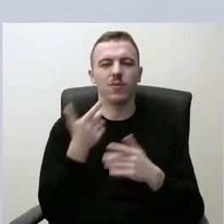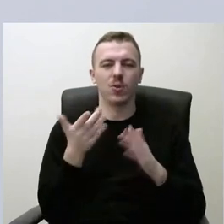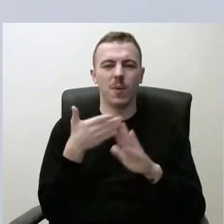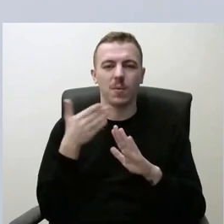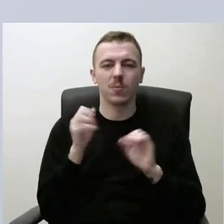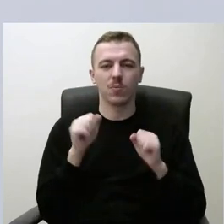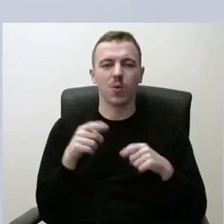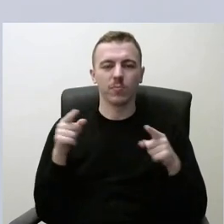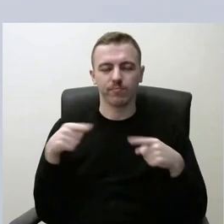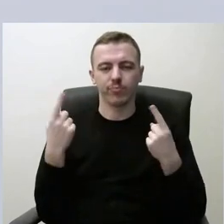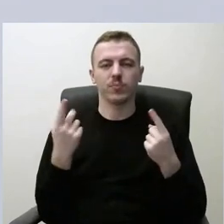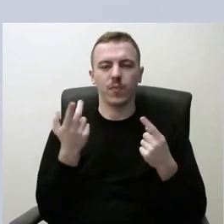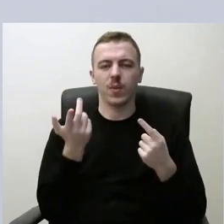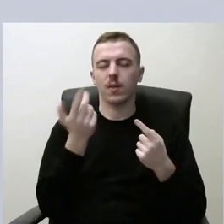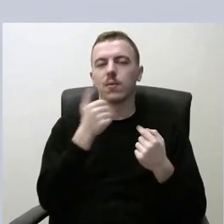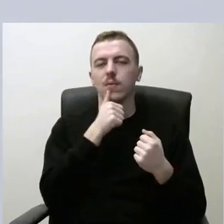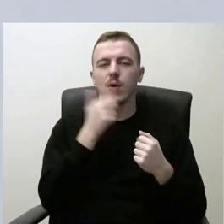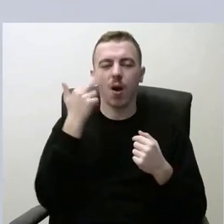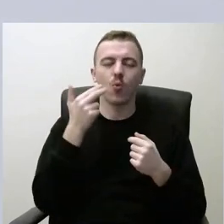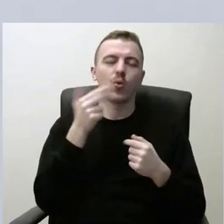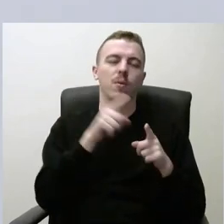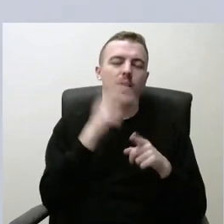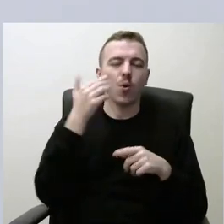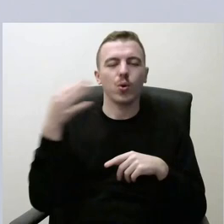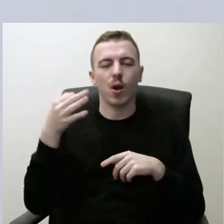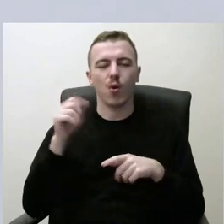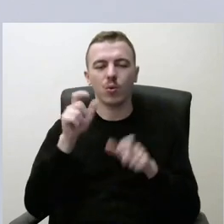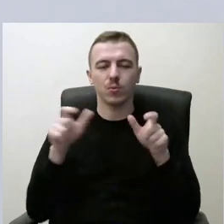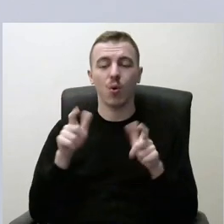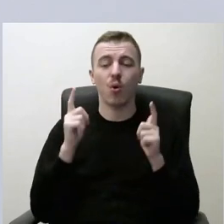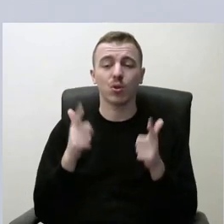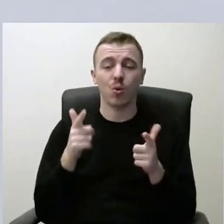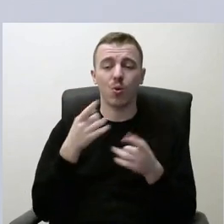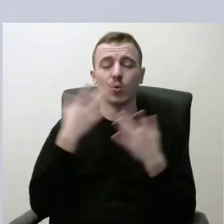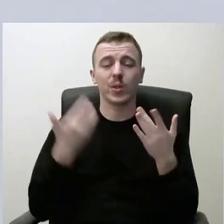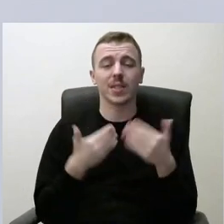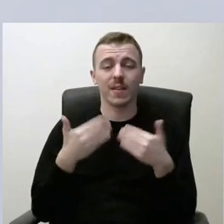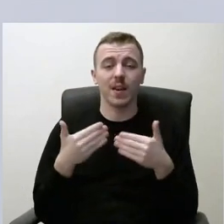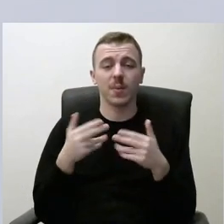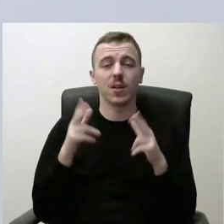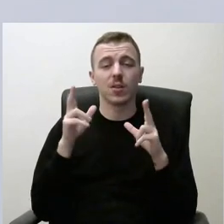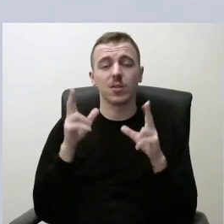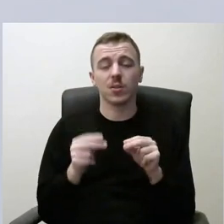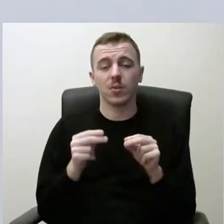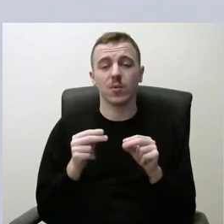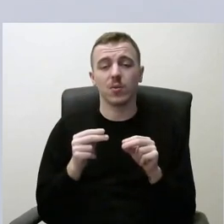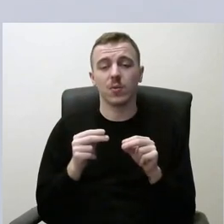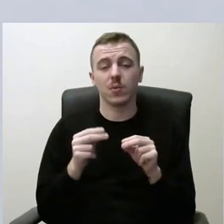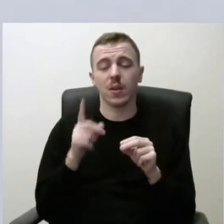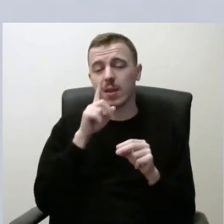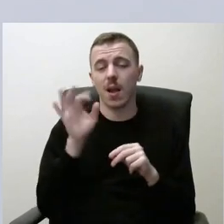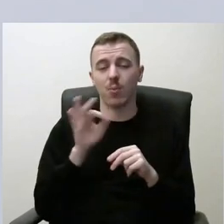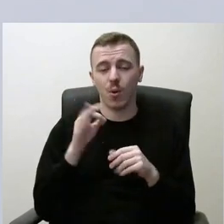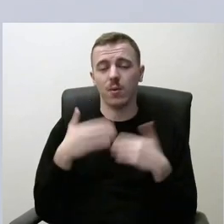iškilėm Kauno ar Kauno rajono žmonėm, o šiaip kultūrinis gyvenimas pakankamai, sakykime, neblogai